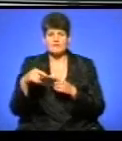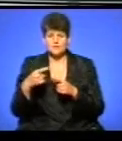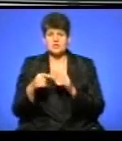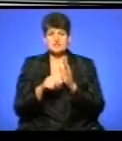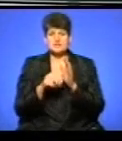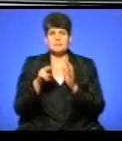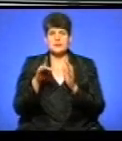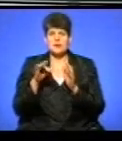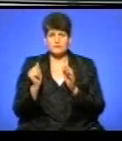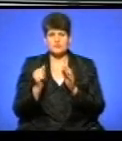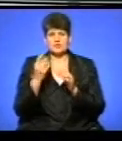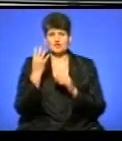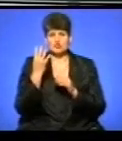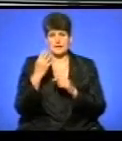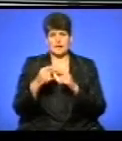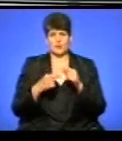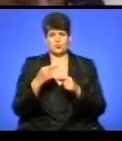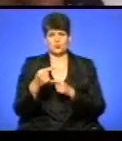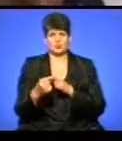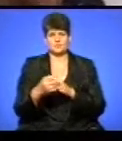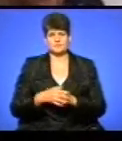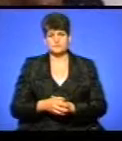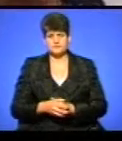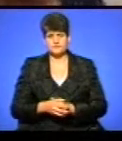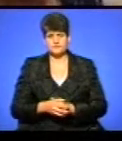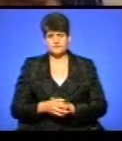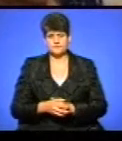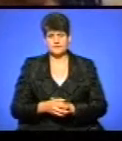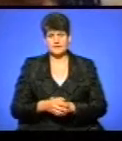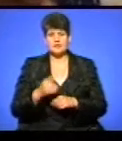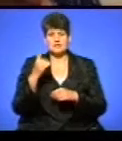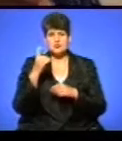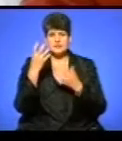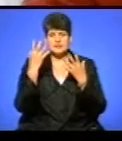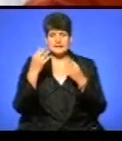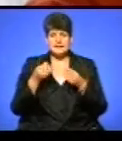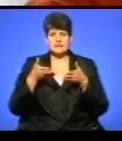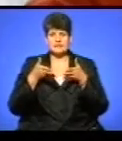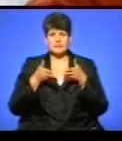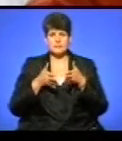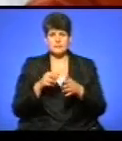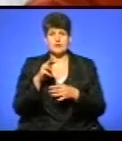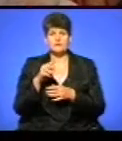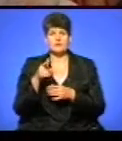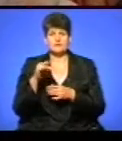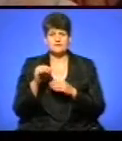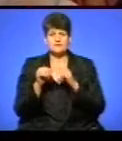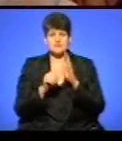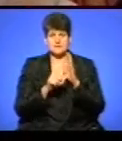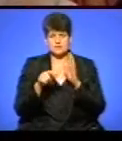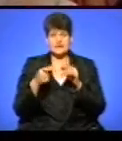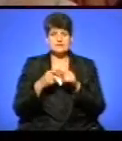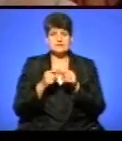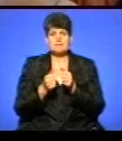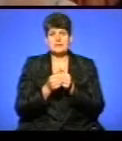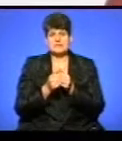правнуків і четверо онуків. На сотий день народження в оселі Михайла Гавловського 16 людей. Це близькі